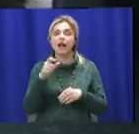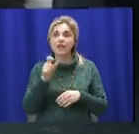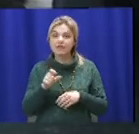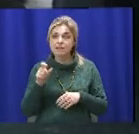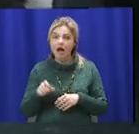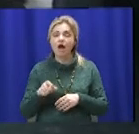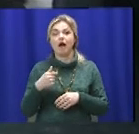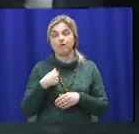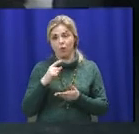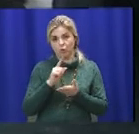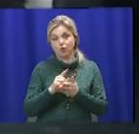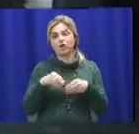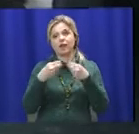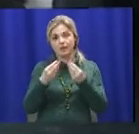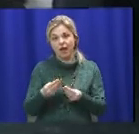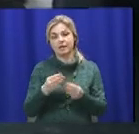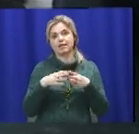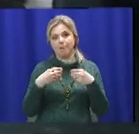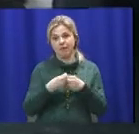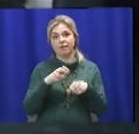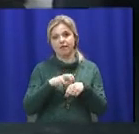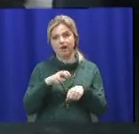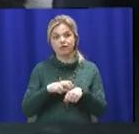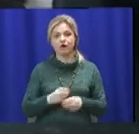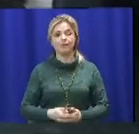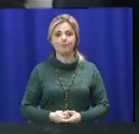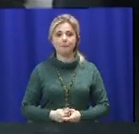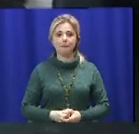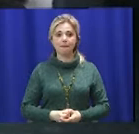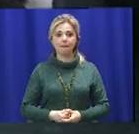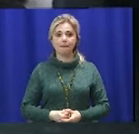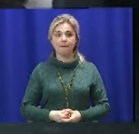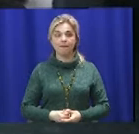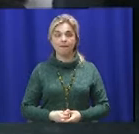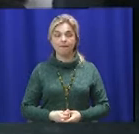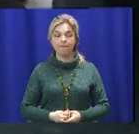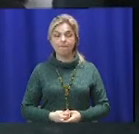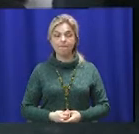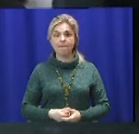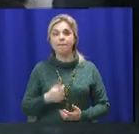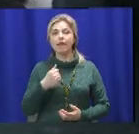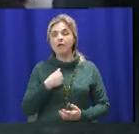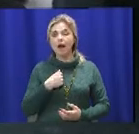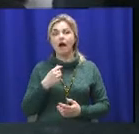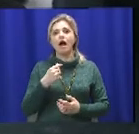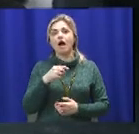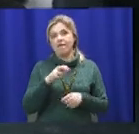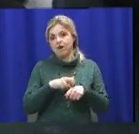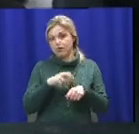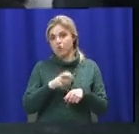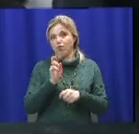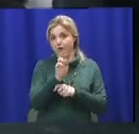Якщо мені потрібно йти к гласному врачу а потім відсючить к гласному, а я залечиваю болість свою часть или не долечиваю? Или она...